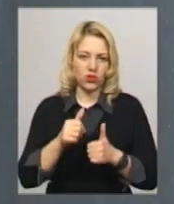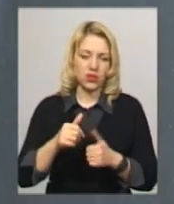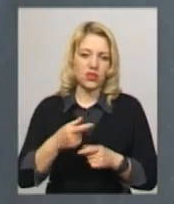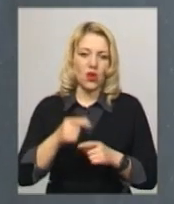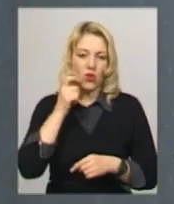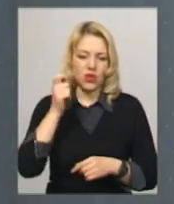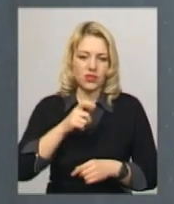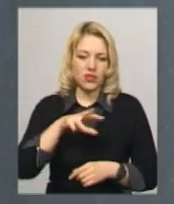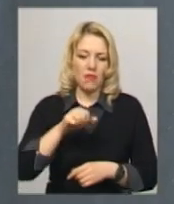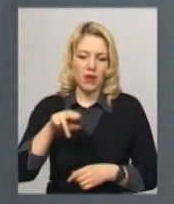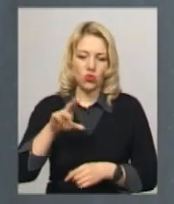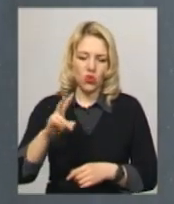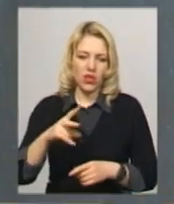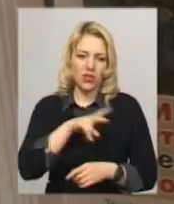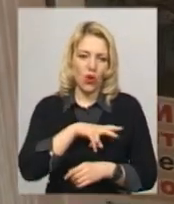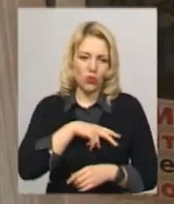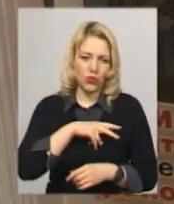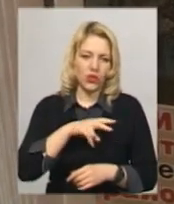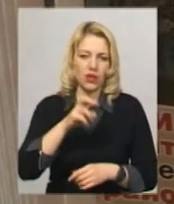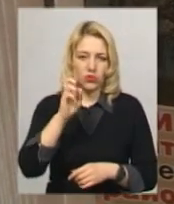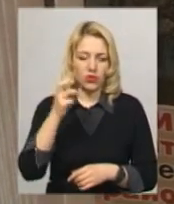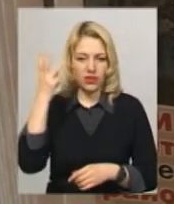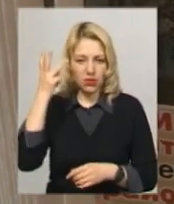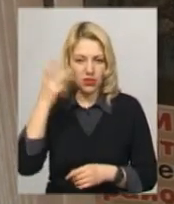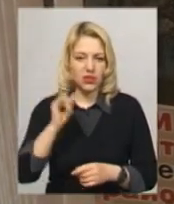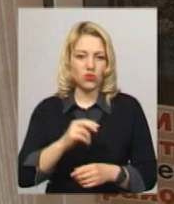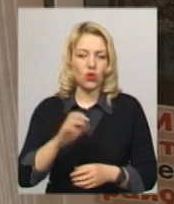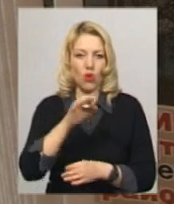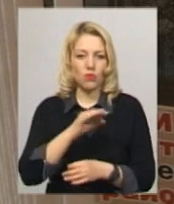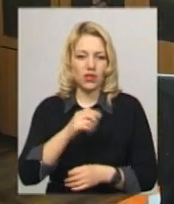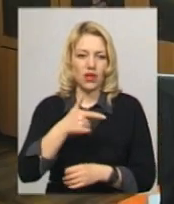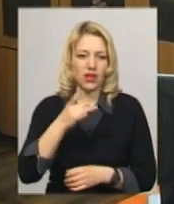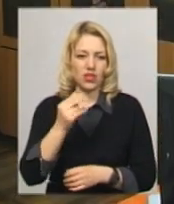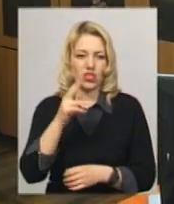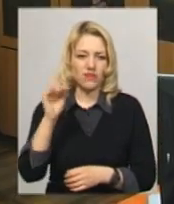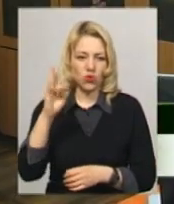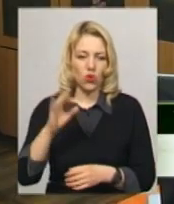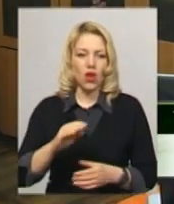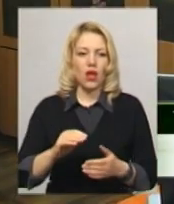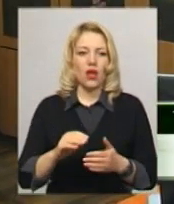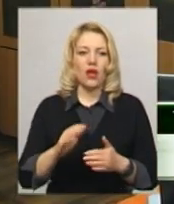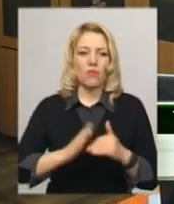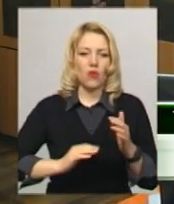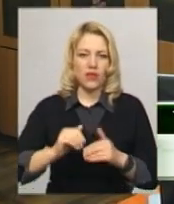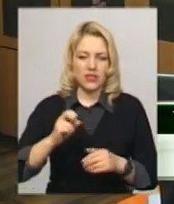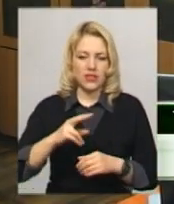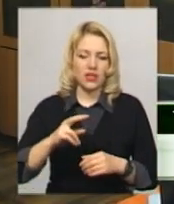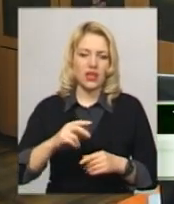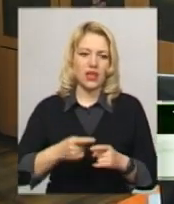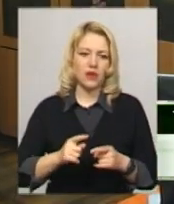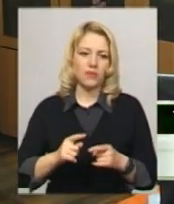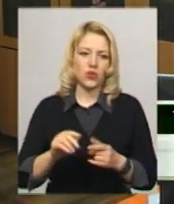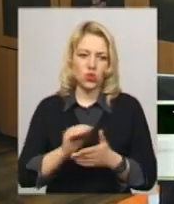Мадонна», лауреат Хмельницької міської премії імені Буддана Хмельницького і обласної імені Якова Гальчевського. Професія журналіста передбачає дуже бережне